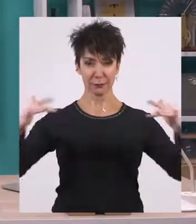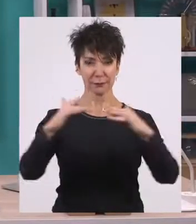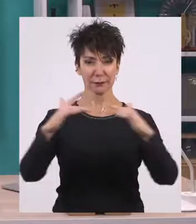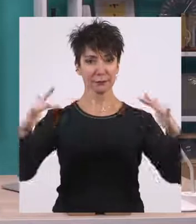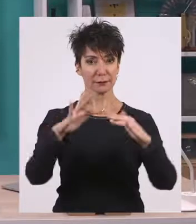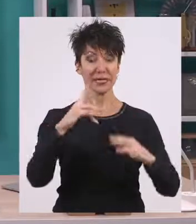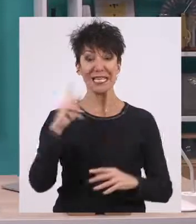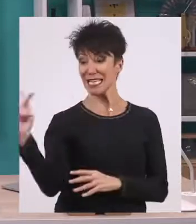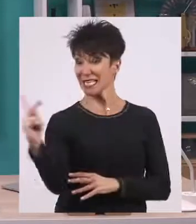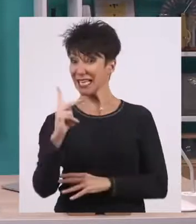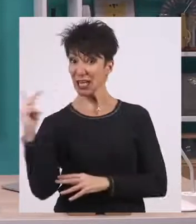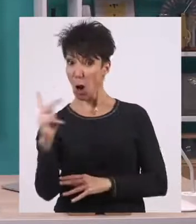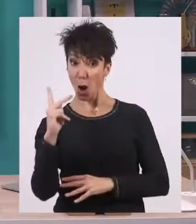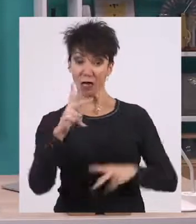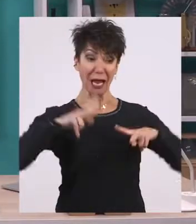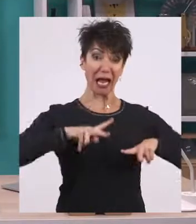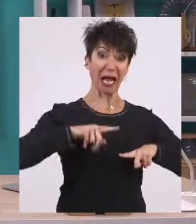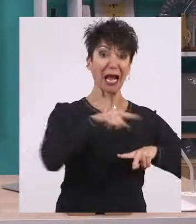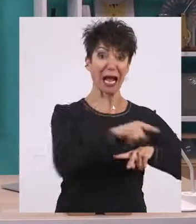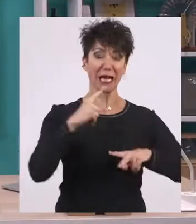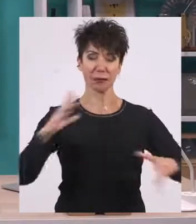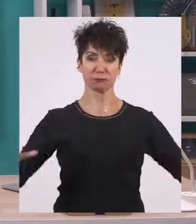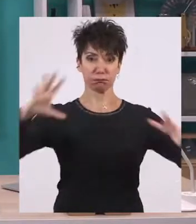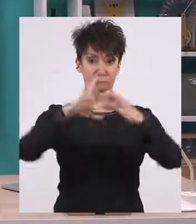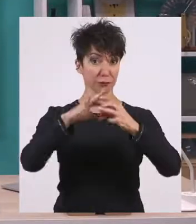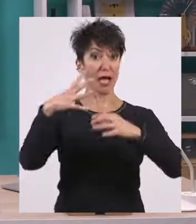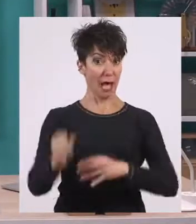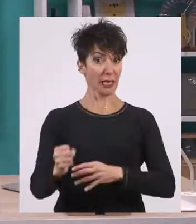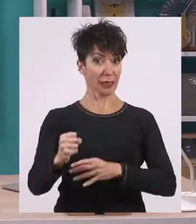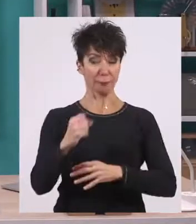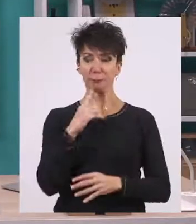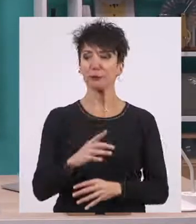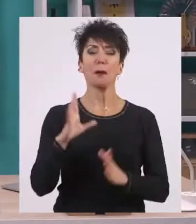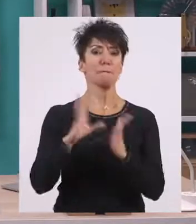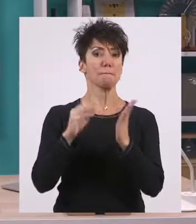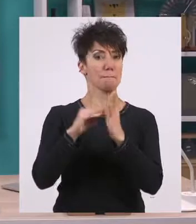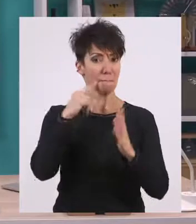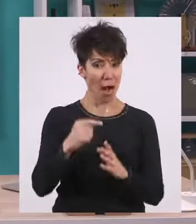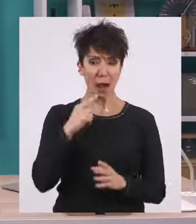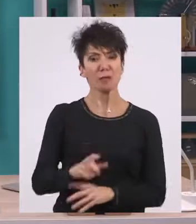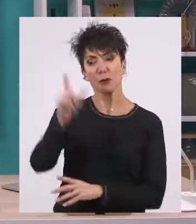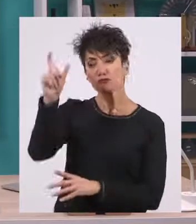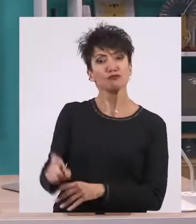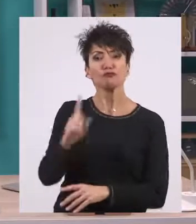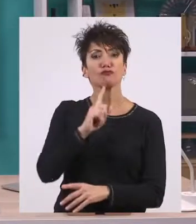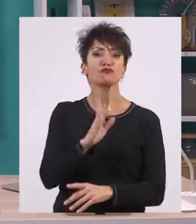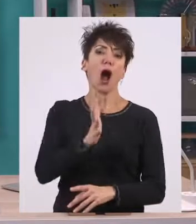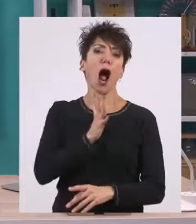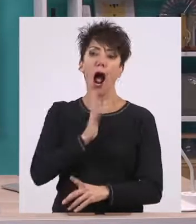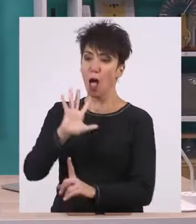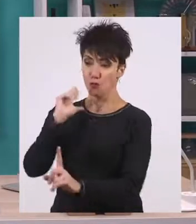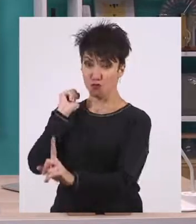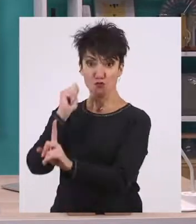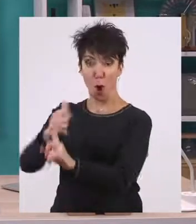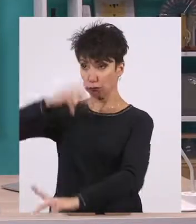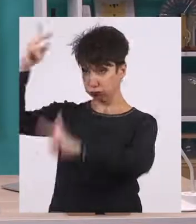πολίτευμα ήταν άμεσα συνδεδεμένα. Ο πολίτης δεν μπορούσε να ενεργήσει μόνος του. Άρα